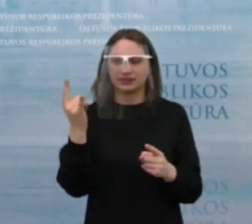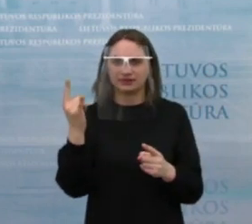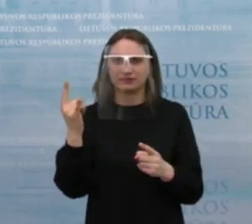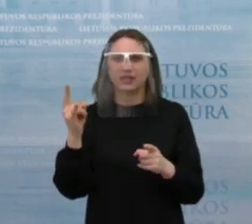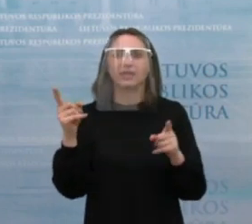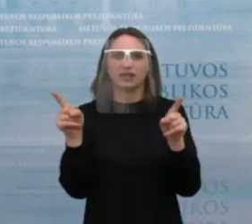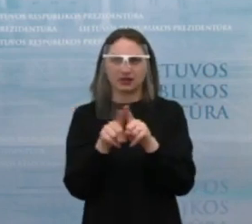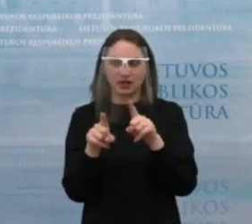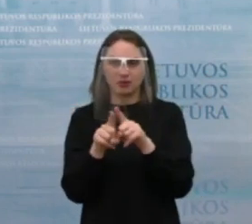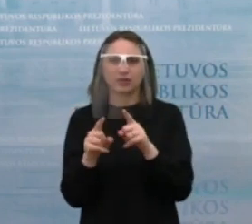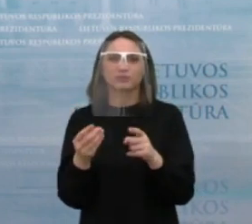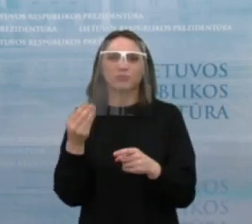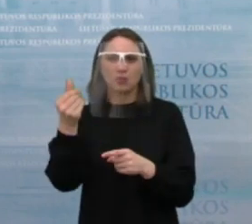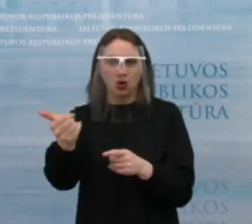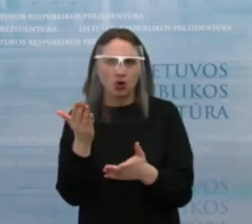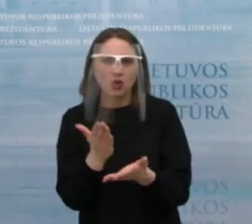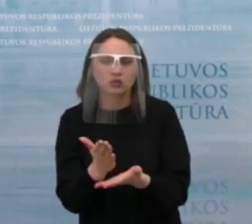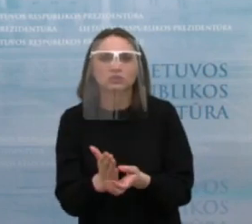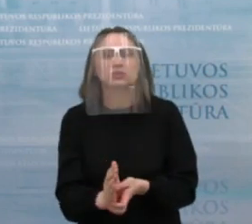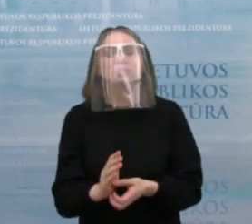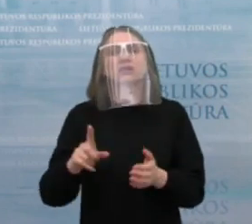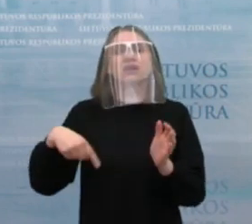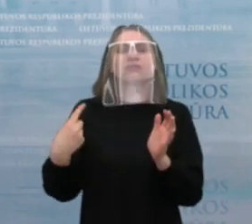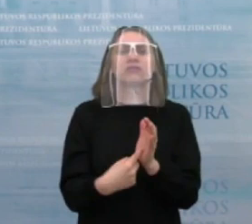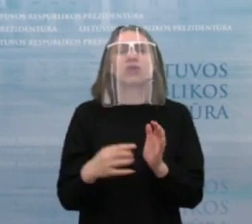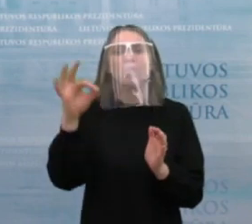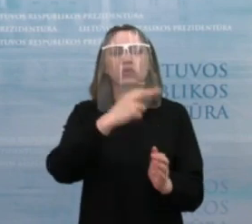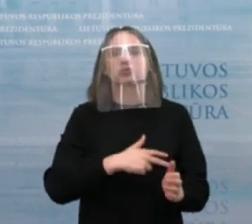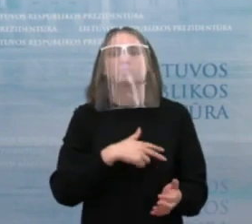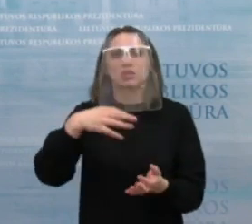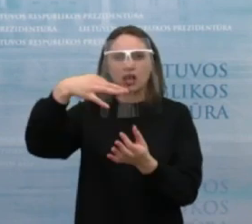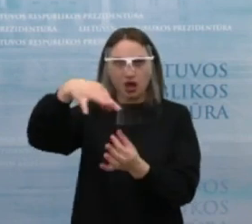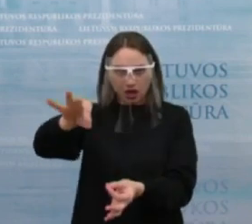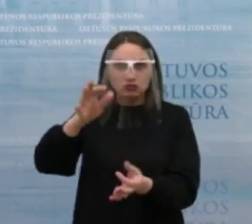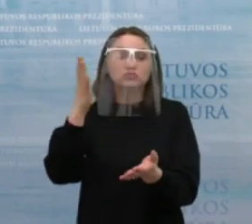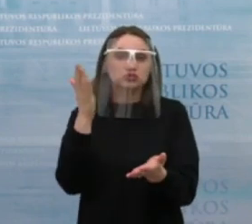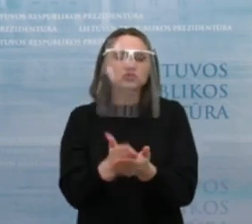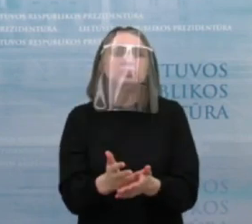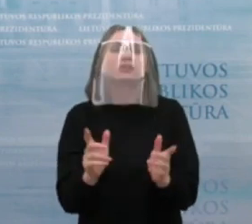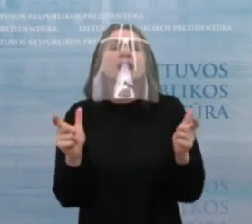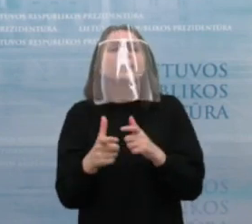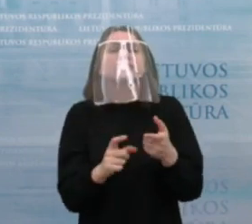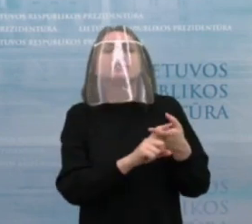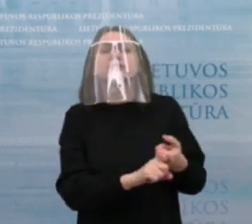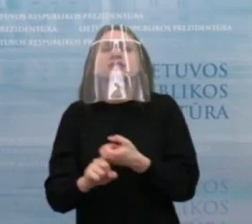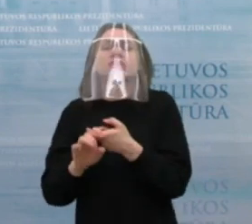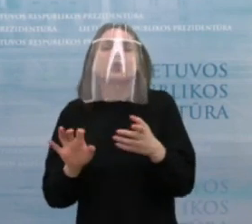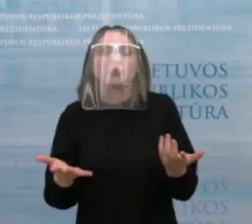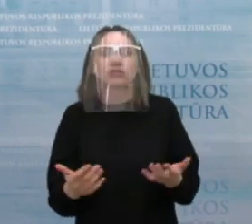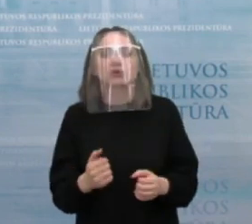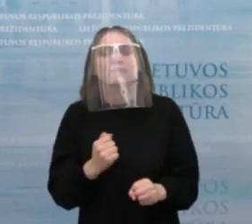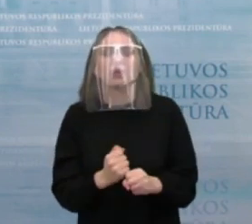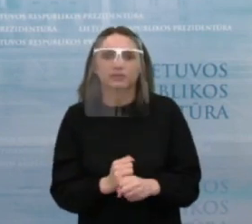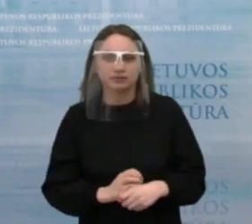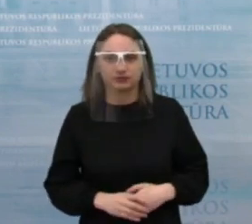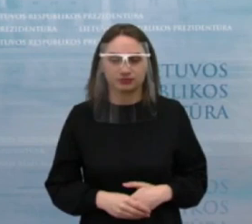priemonės ir apskritai, Tai kaip karantinas paveikė žmonių socialinį atskirtį ir kokių priemonių daugiau ketinate konkrečiai imtis, mažinant jie?